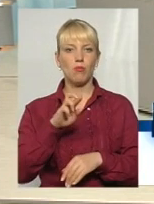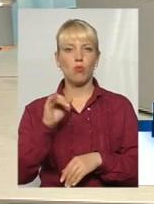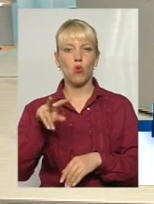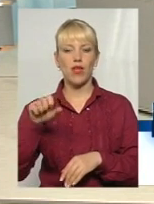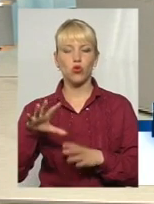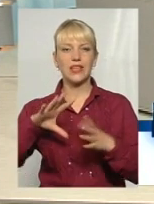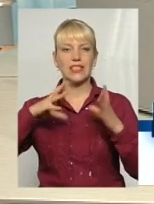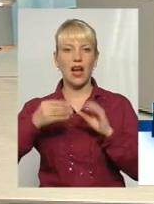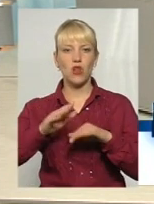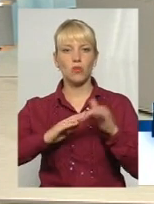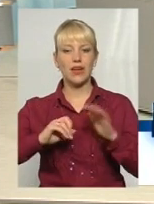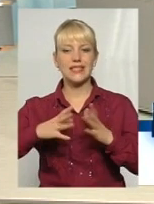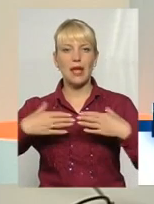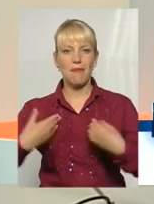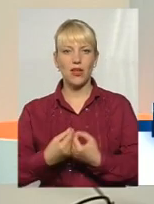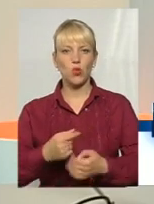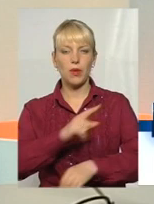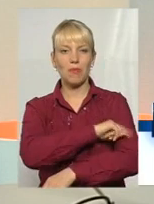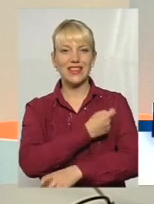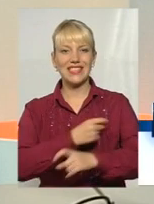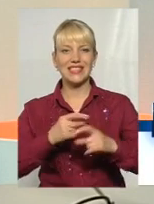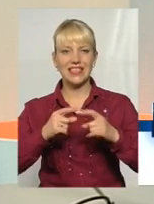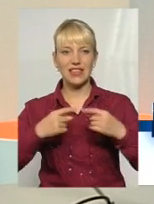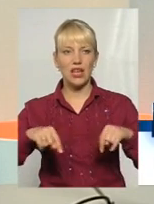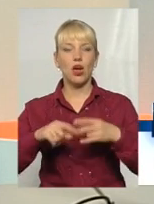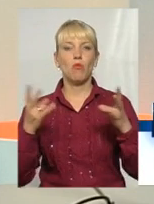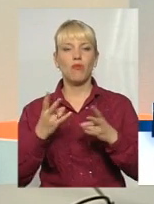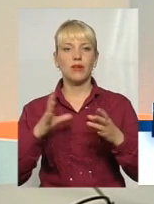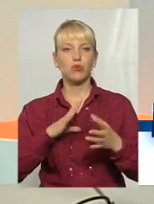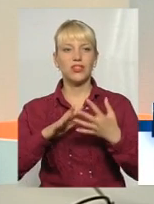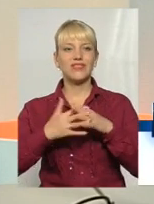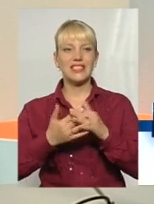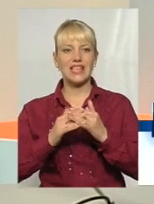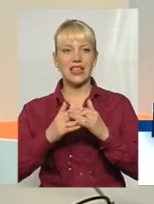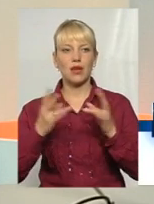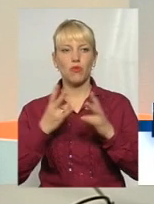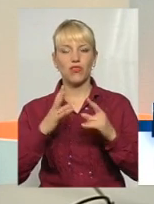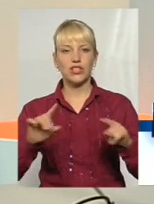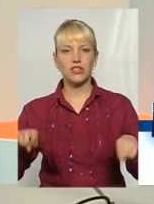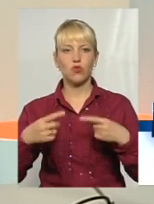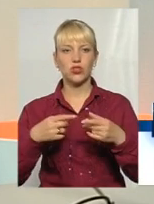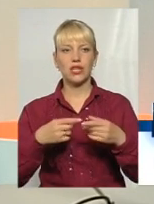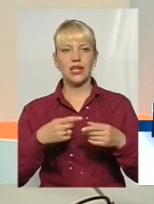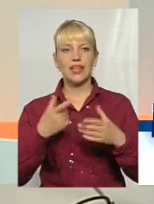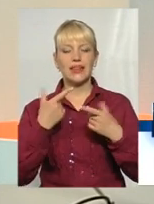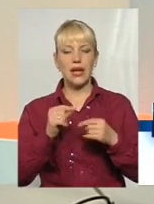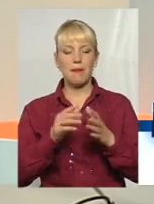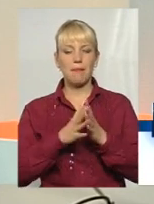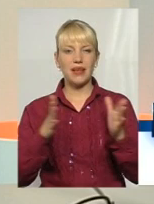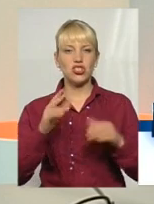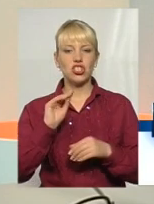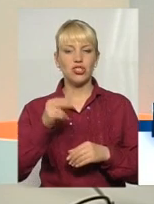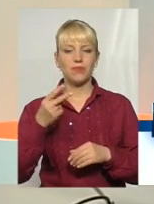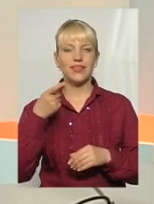практики сімейної медицини повинні бути в селах. ПМСД повинні створюватися, де тисячі більше населення. В